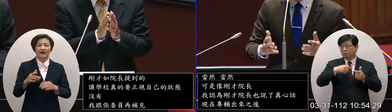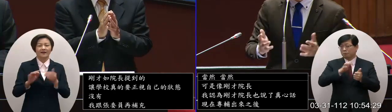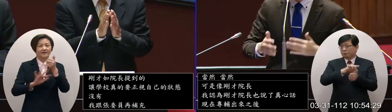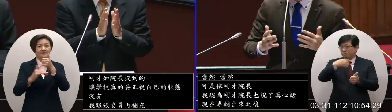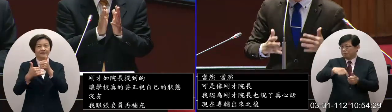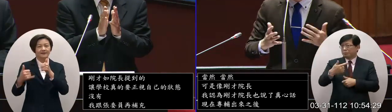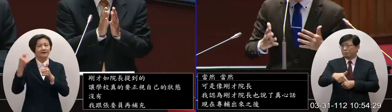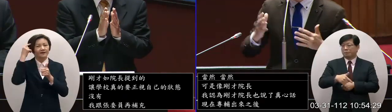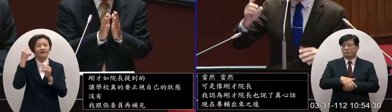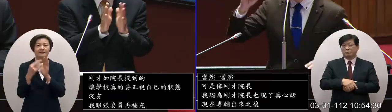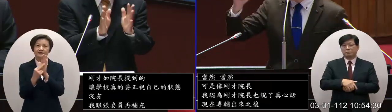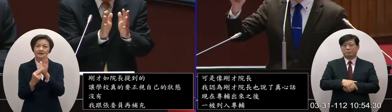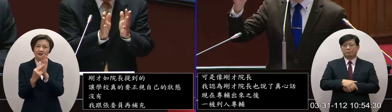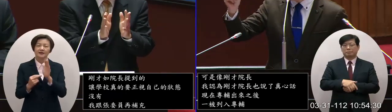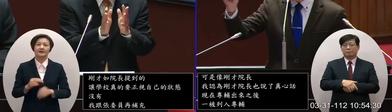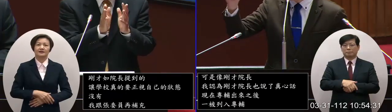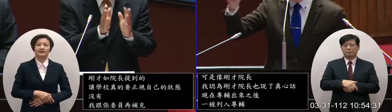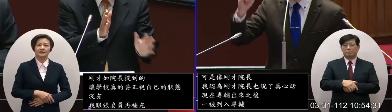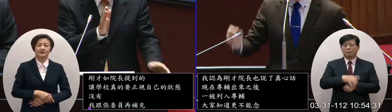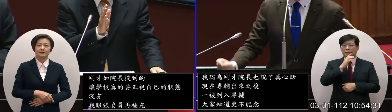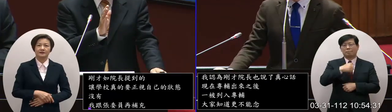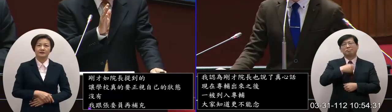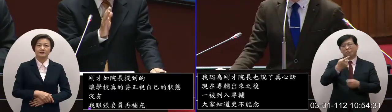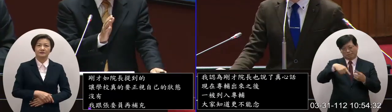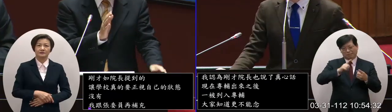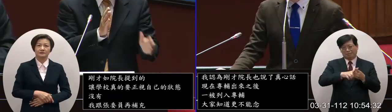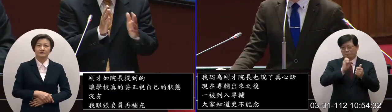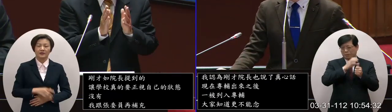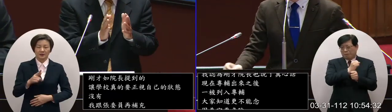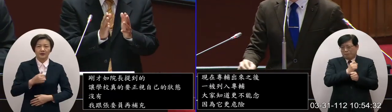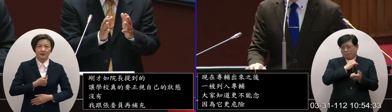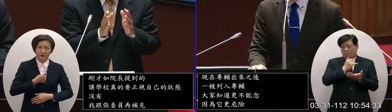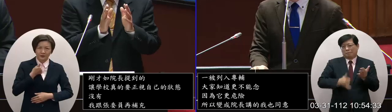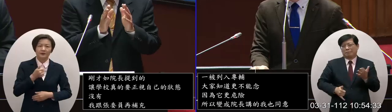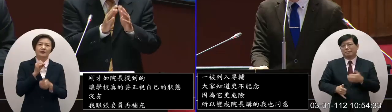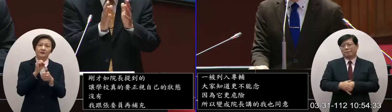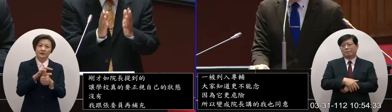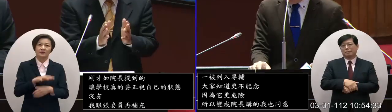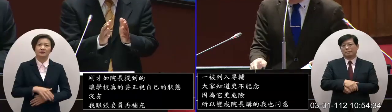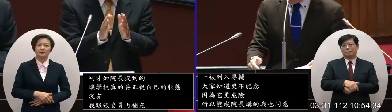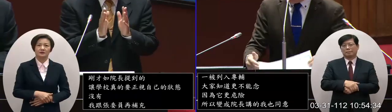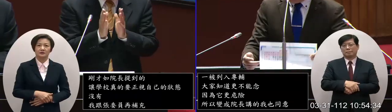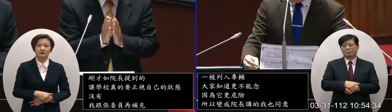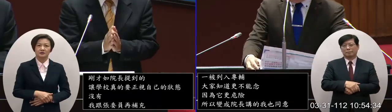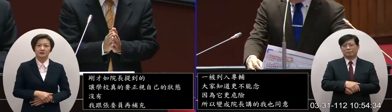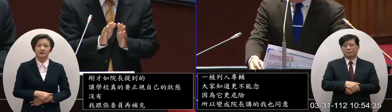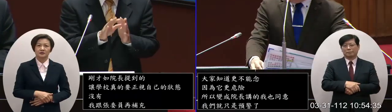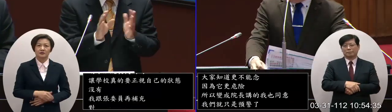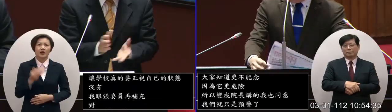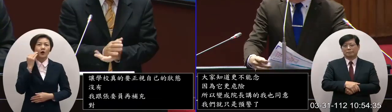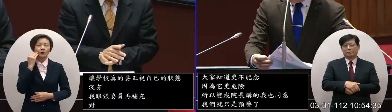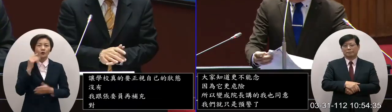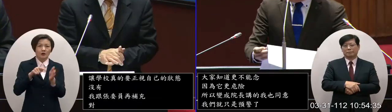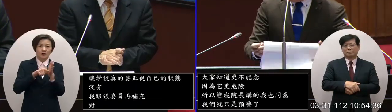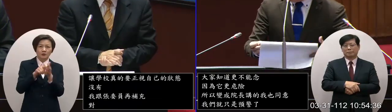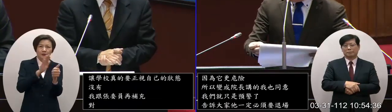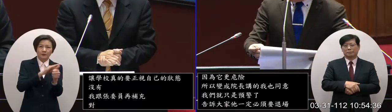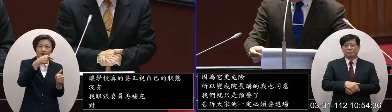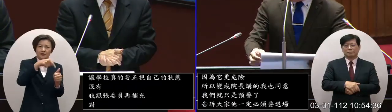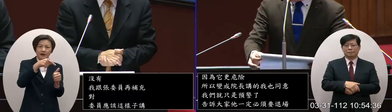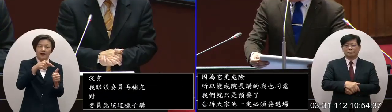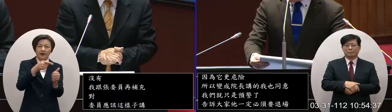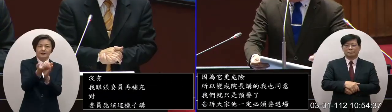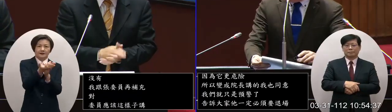我應該這樣講會退場的提醒因為其實應該來說對於成為專服他是經過一個